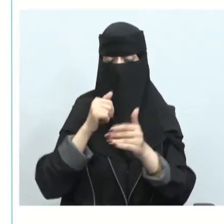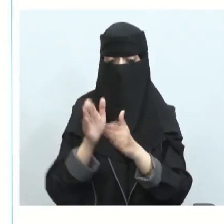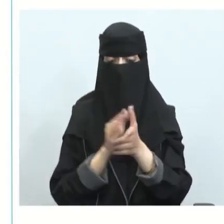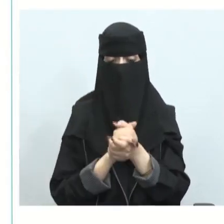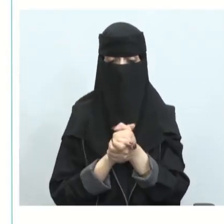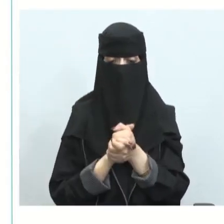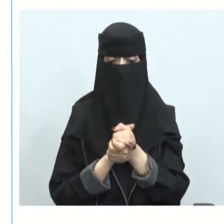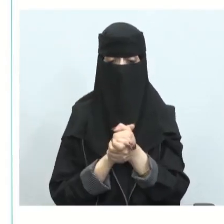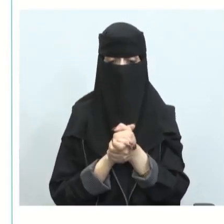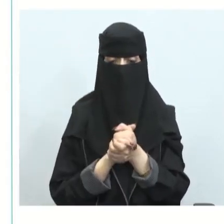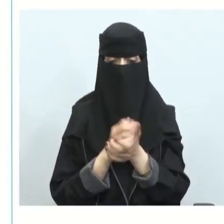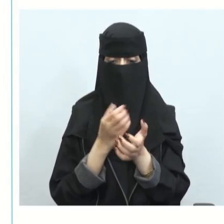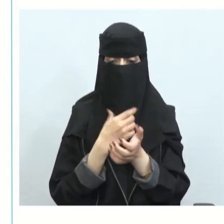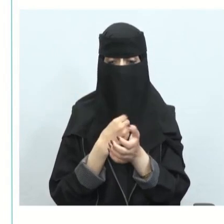الكربون